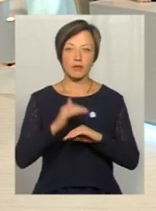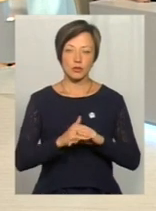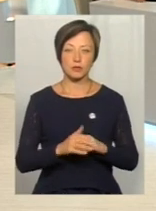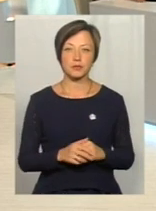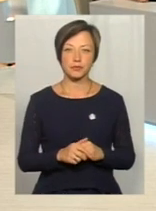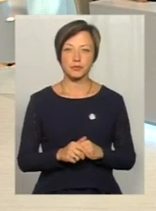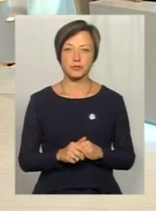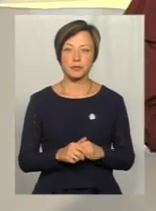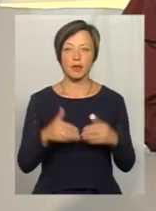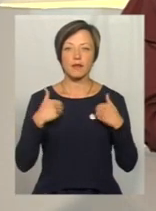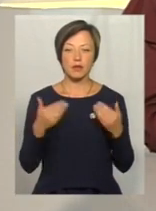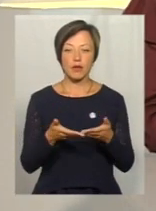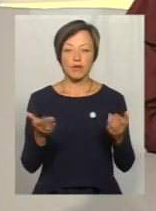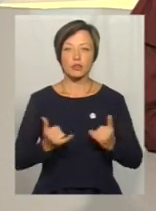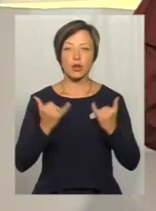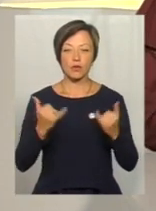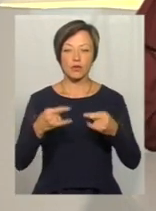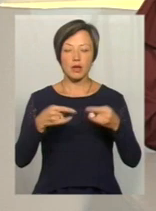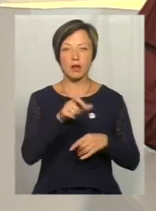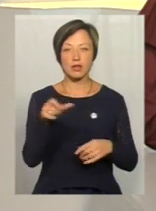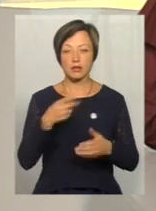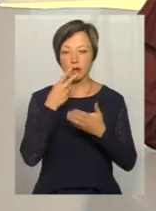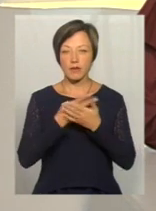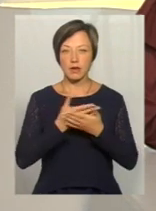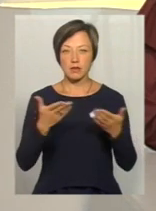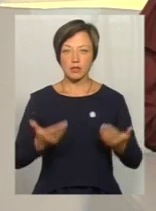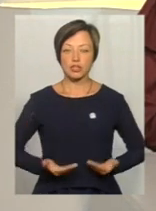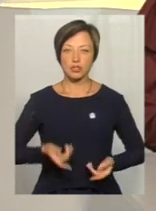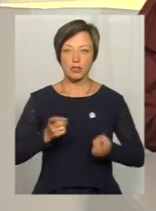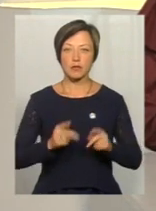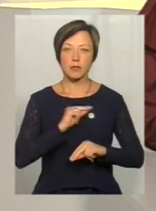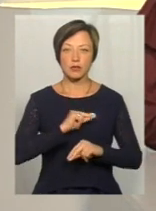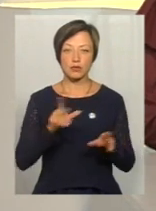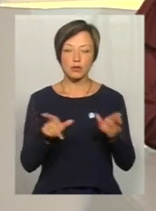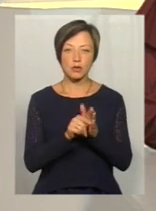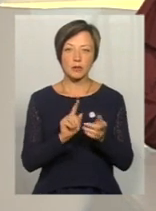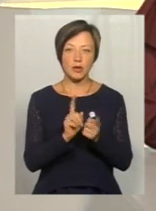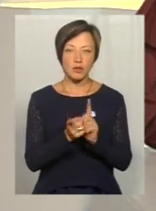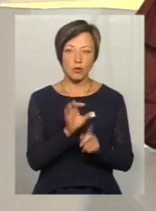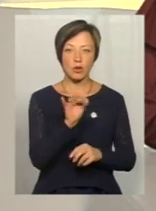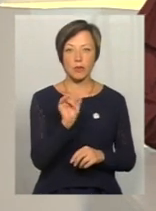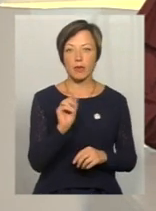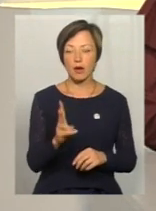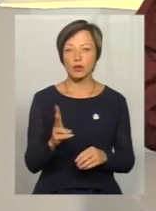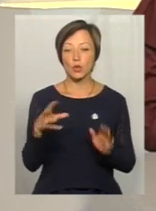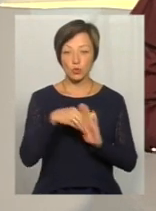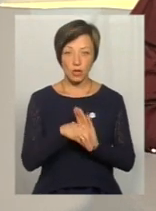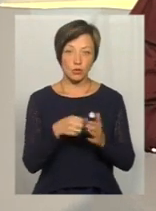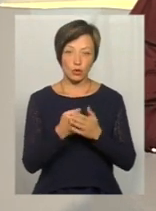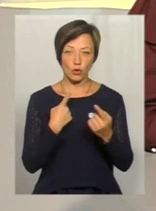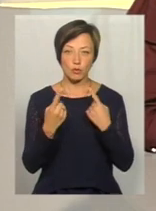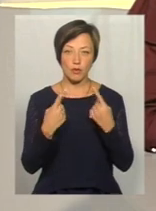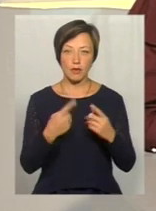Вітаю вас, шановні глядачі. Для вас у студії «Наживо» працюємо із служдоприкладачем Ольгою Рибак. Долучайтеся до